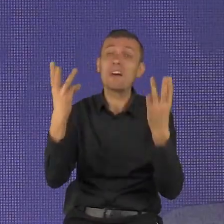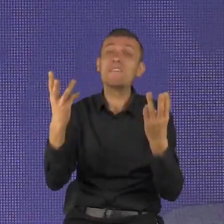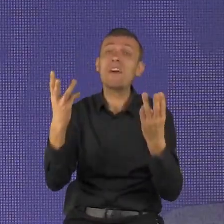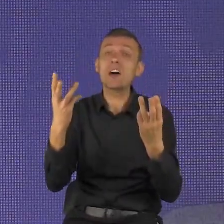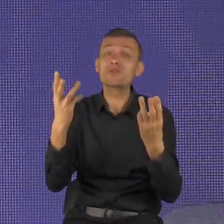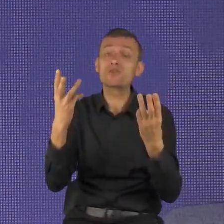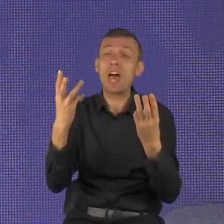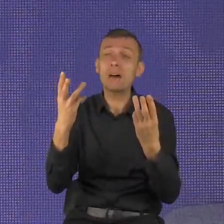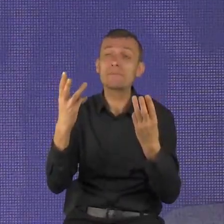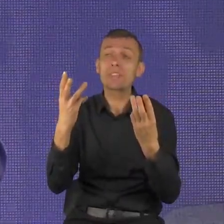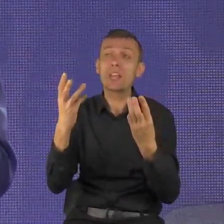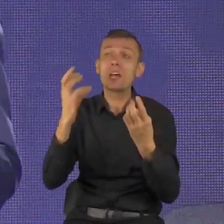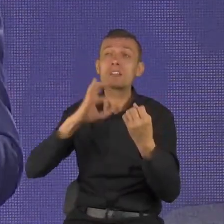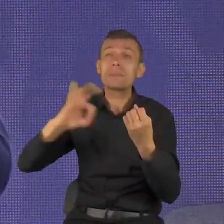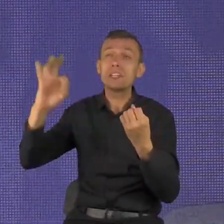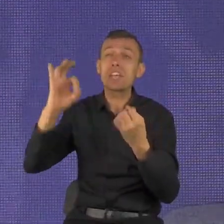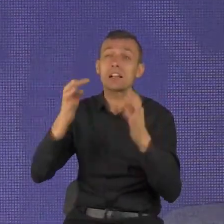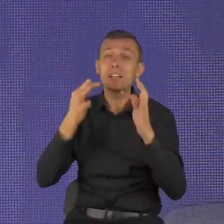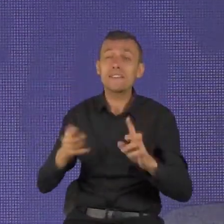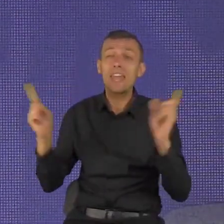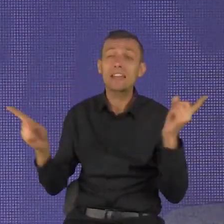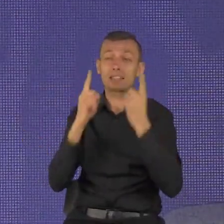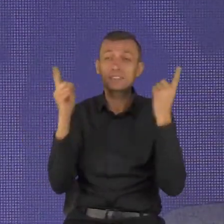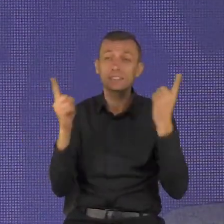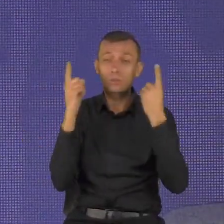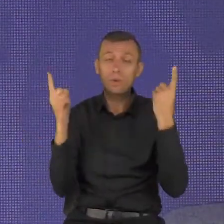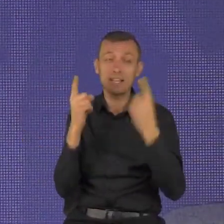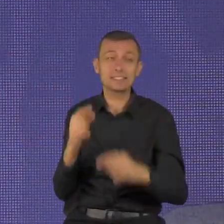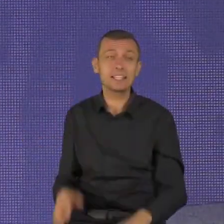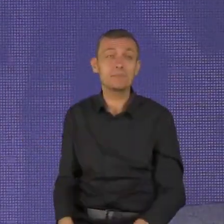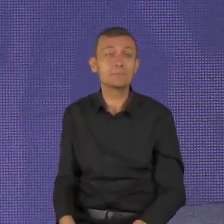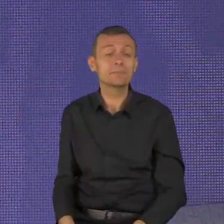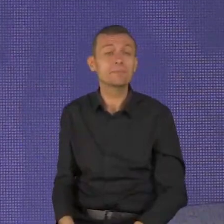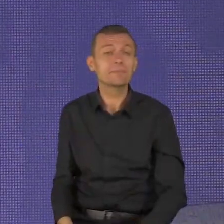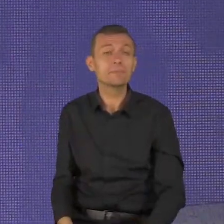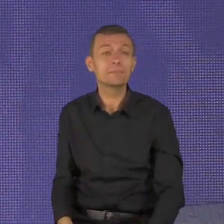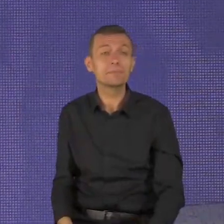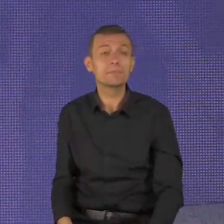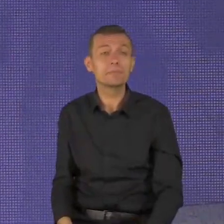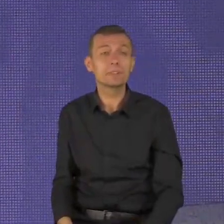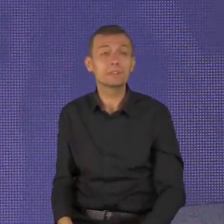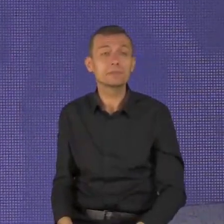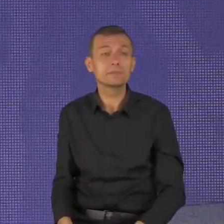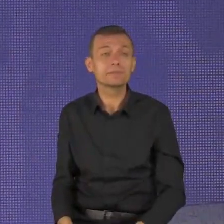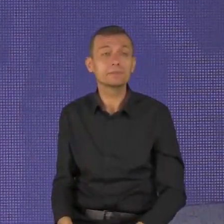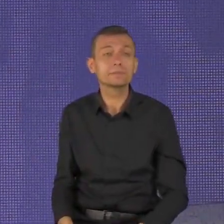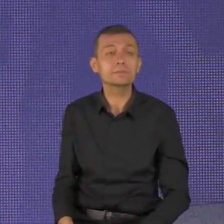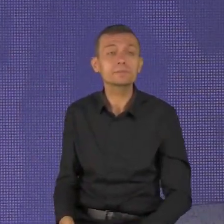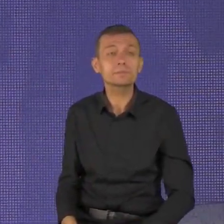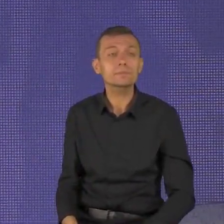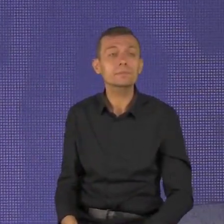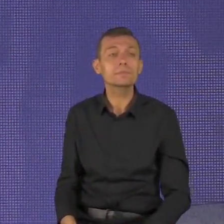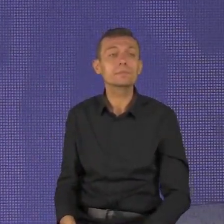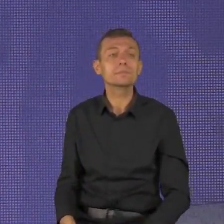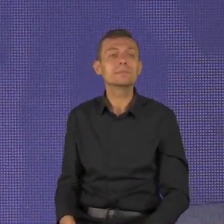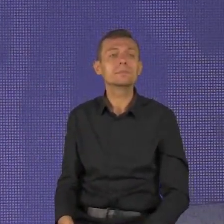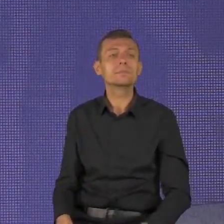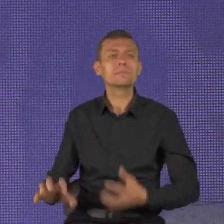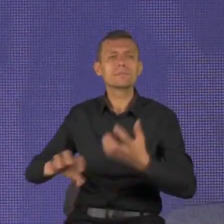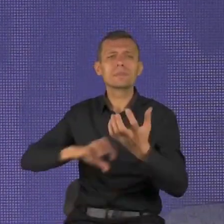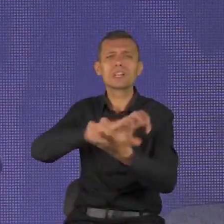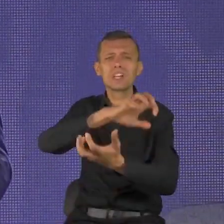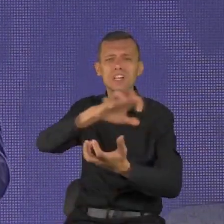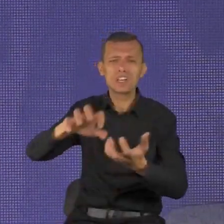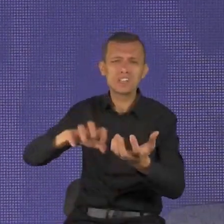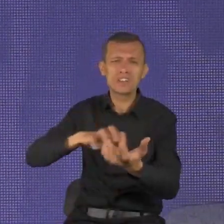znaleźliśmy. Wiecie, tak już jest, że świat, w którym przyszło nam żyć, jest światem